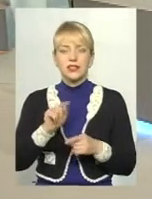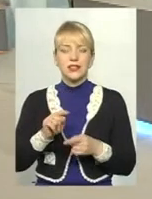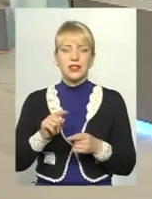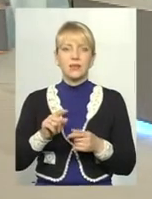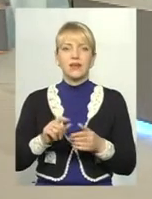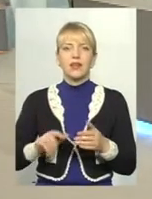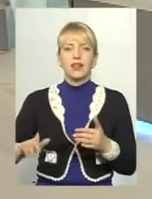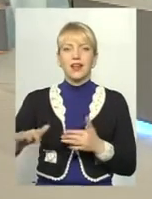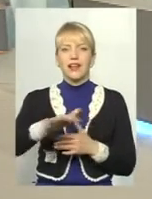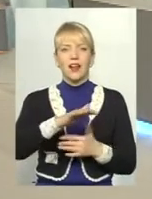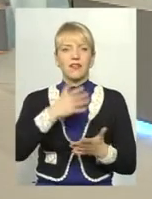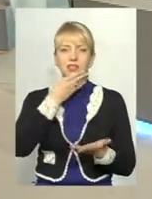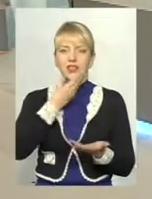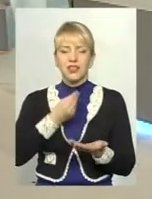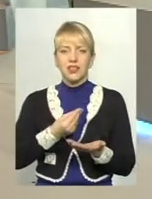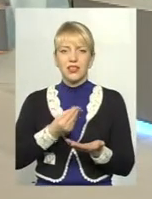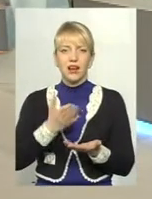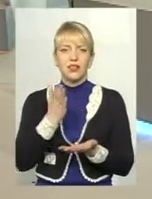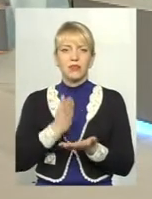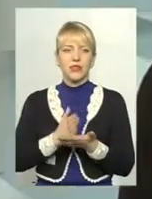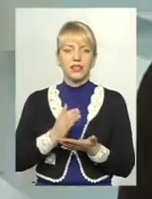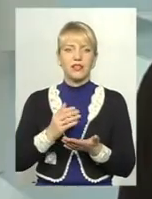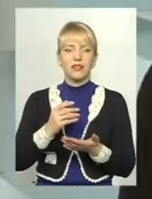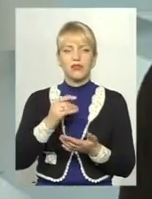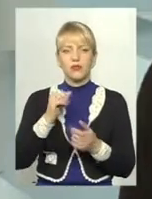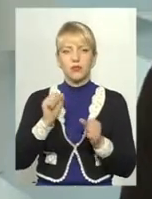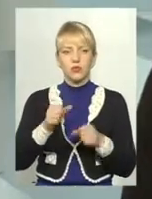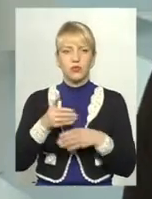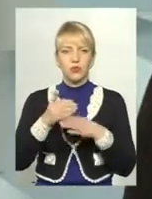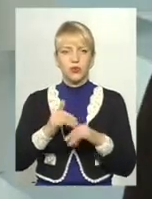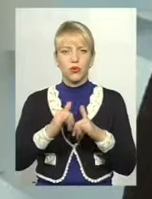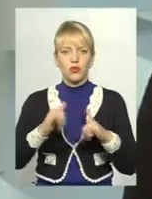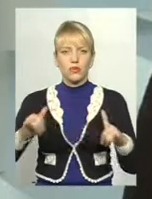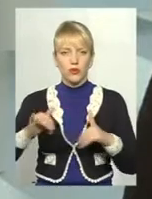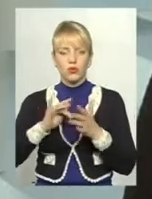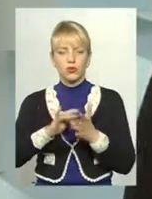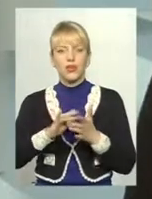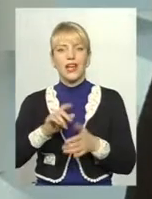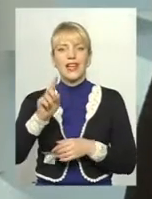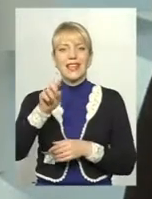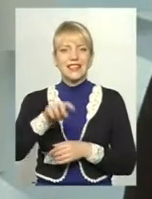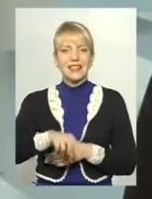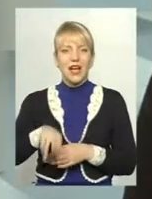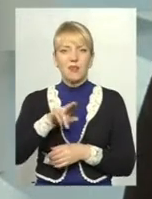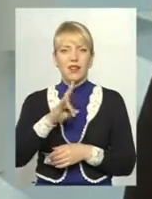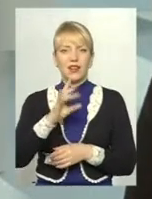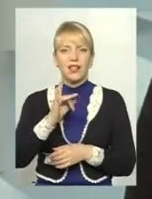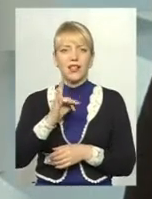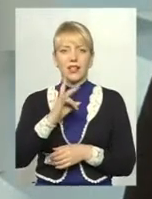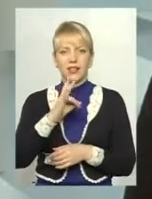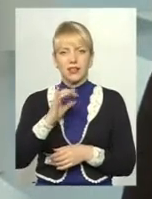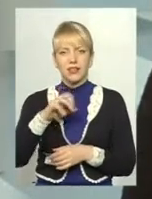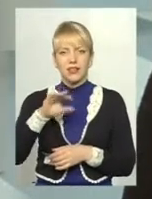абсолютно гарними і сприятливими для розвитку туризму. І ось саме Дністер в перспективі